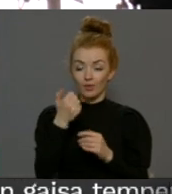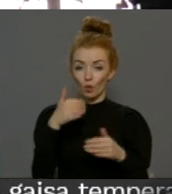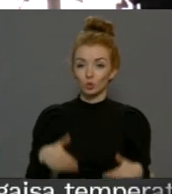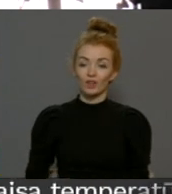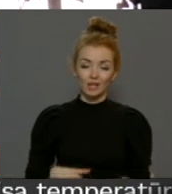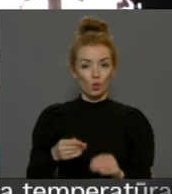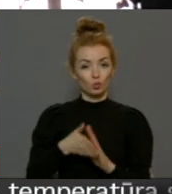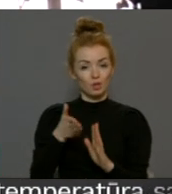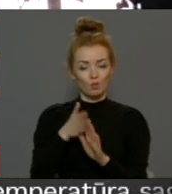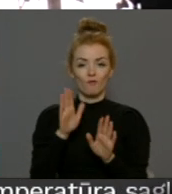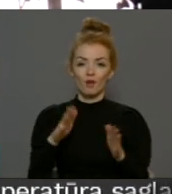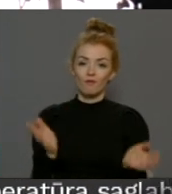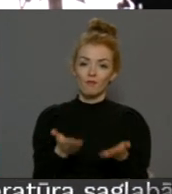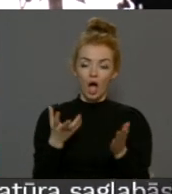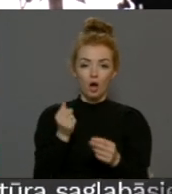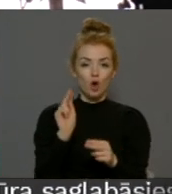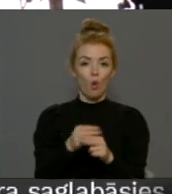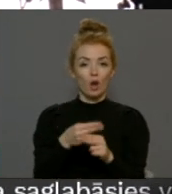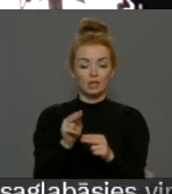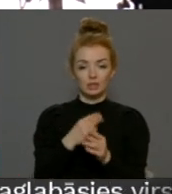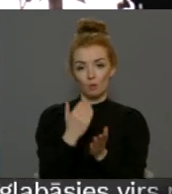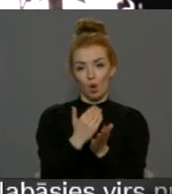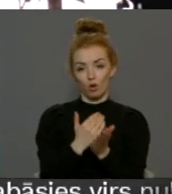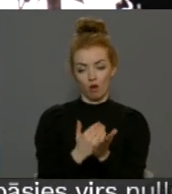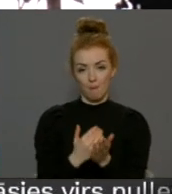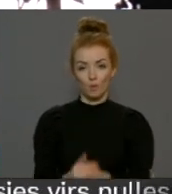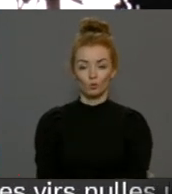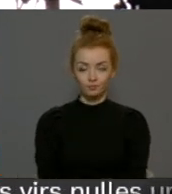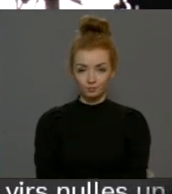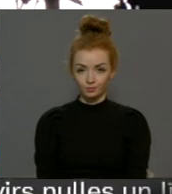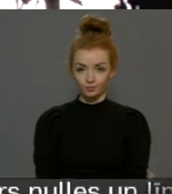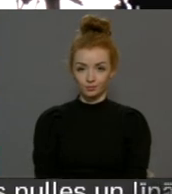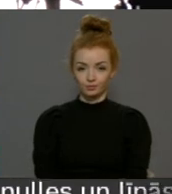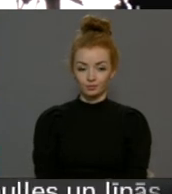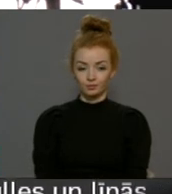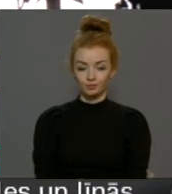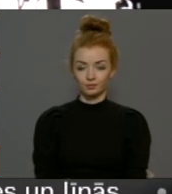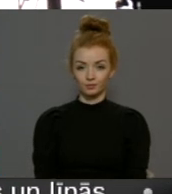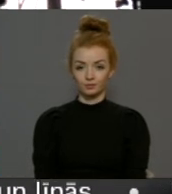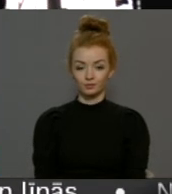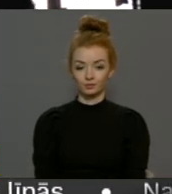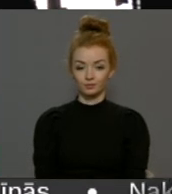uzlabošanu var veicināt ar korekcijas programmas palīdzību. Sandra Leitāna, Andras Pāns, RET TV.